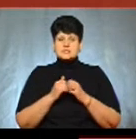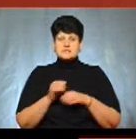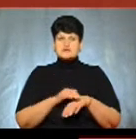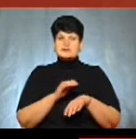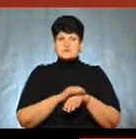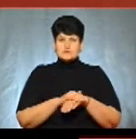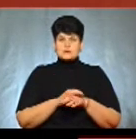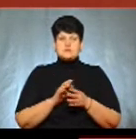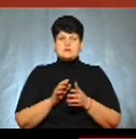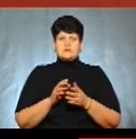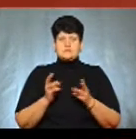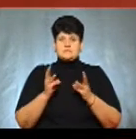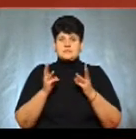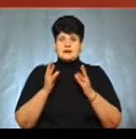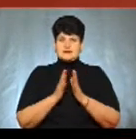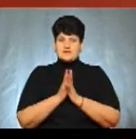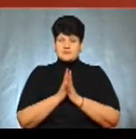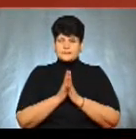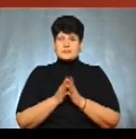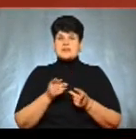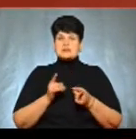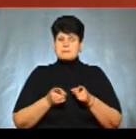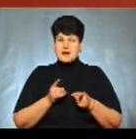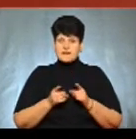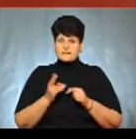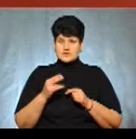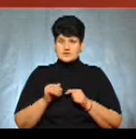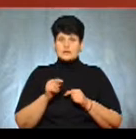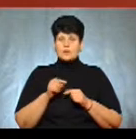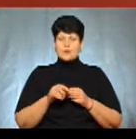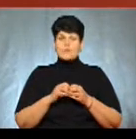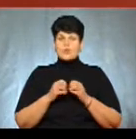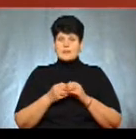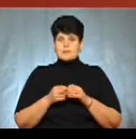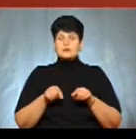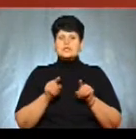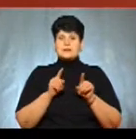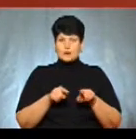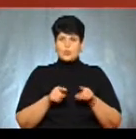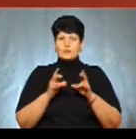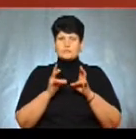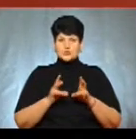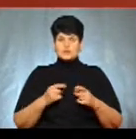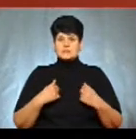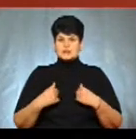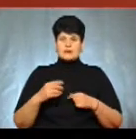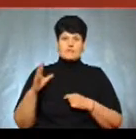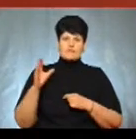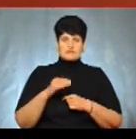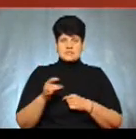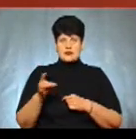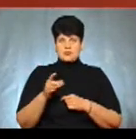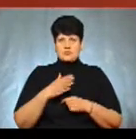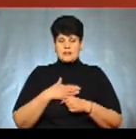фіксують займання трави? Насправді на таку проблему, на таку біду страждають усі райони